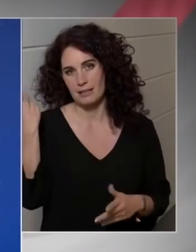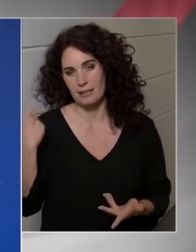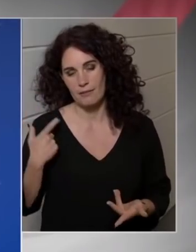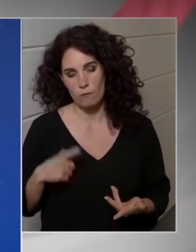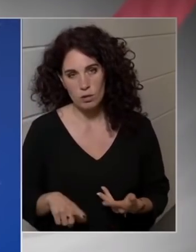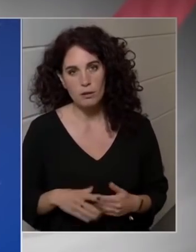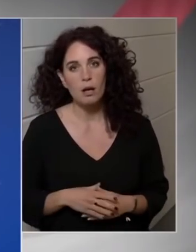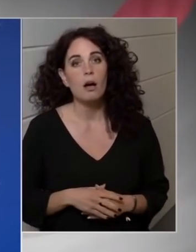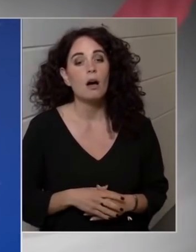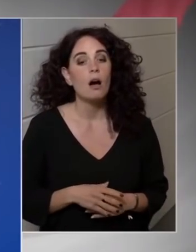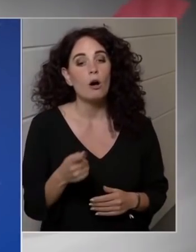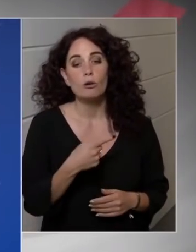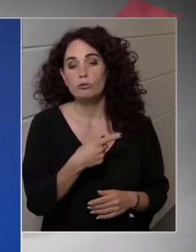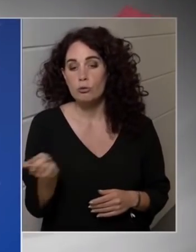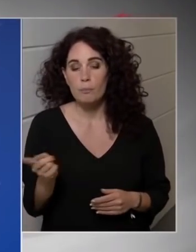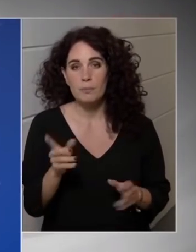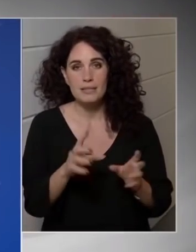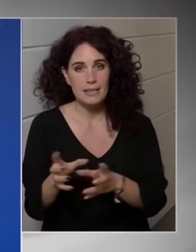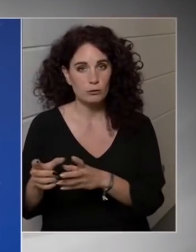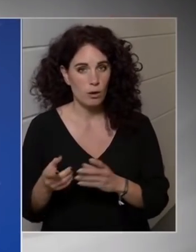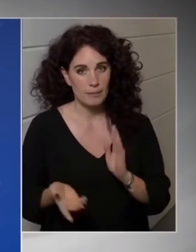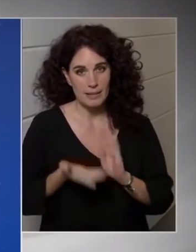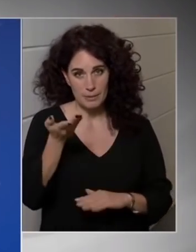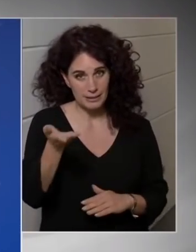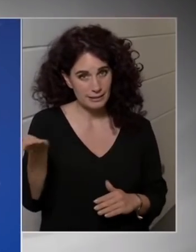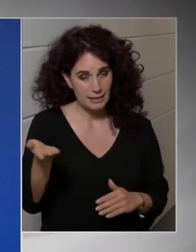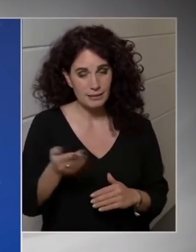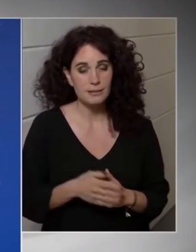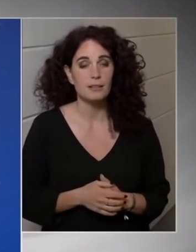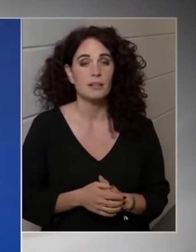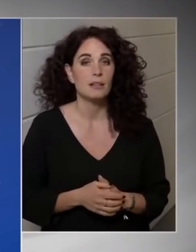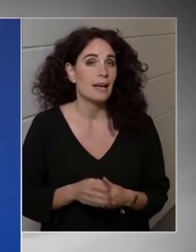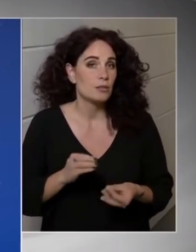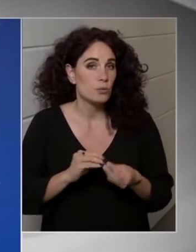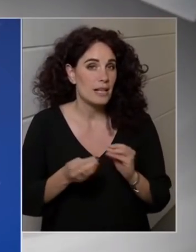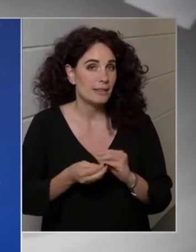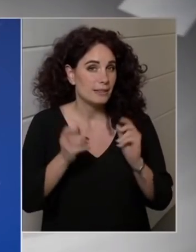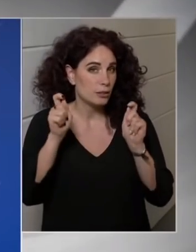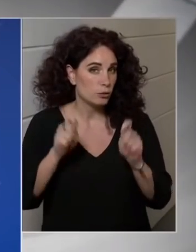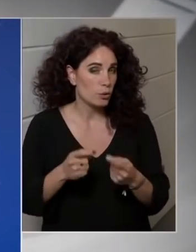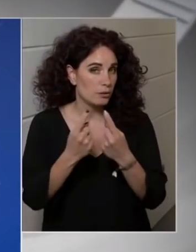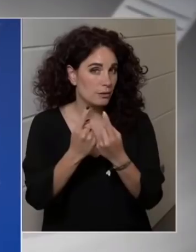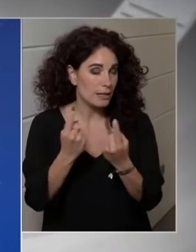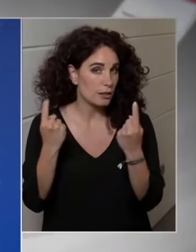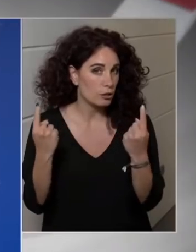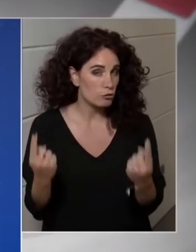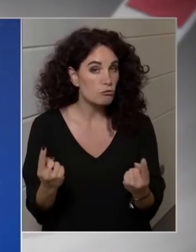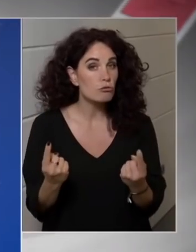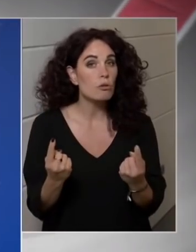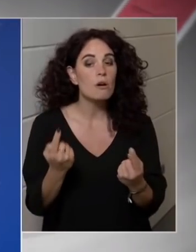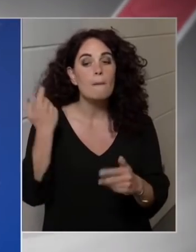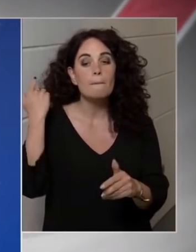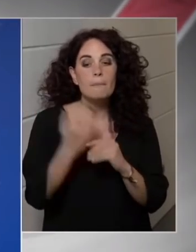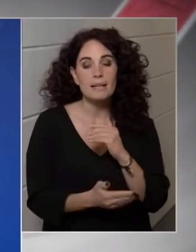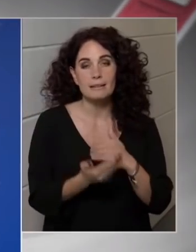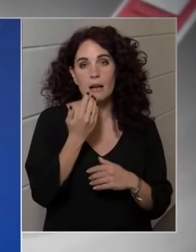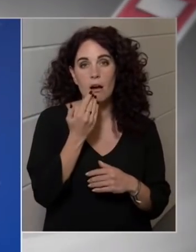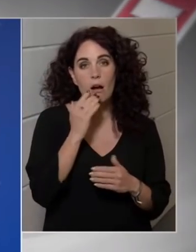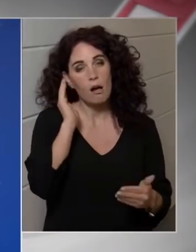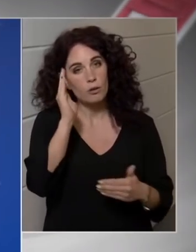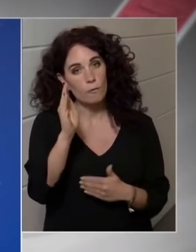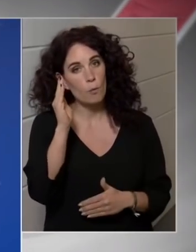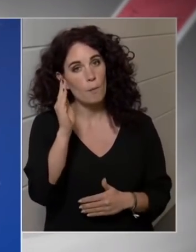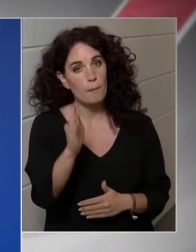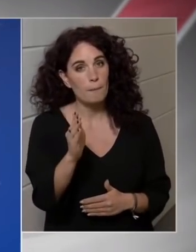A többi szektort, amit ön említett, mindenkinek az üzleti döntése, hogy meddig akar jövőben,